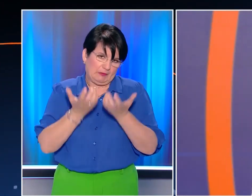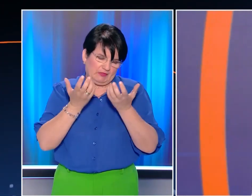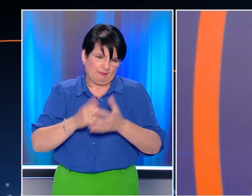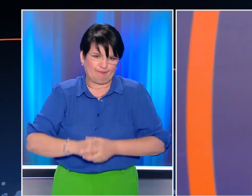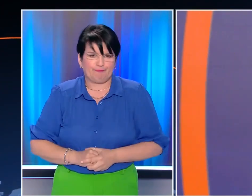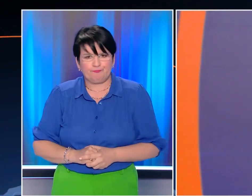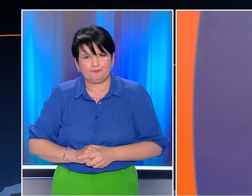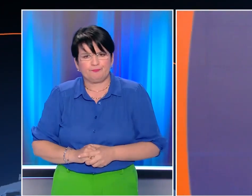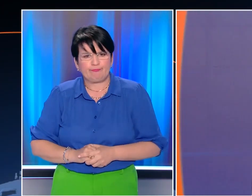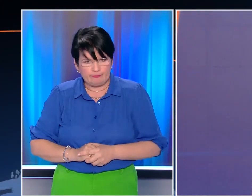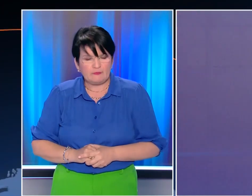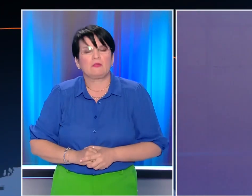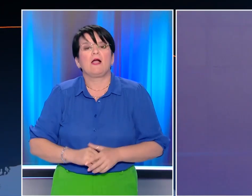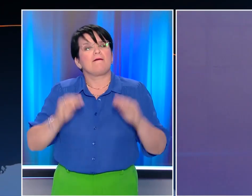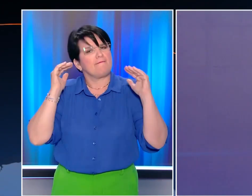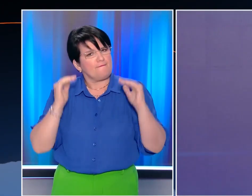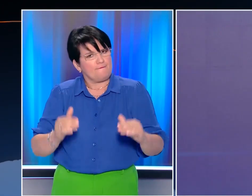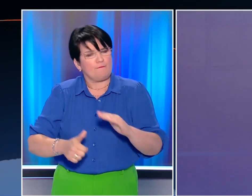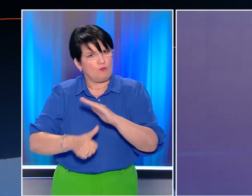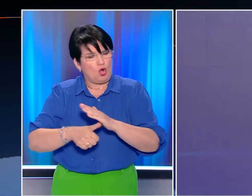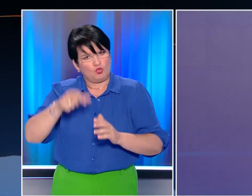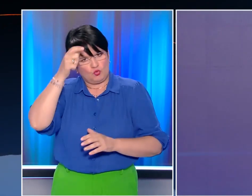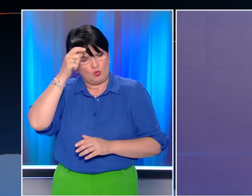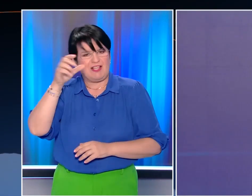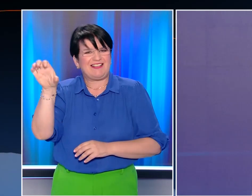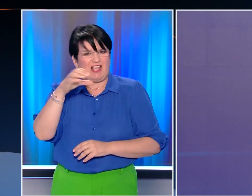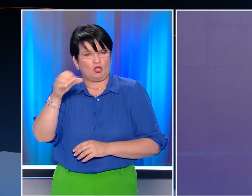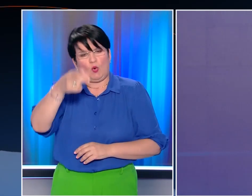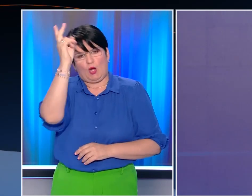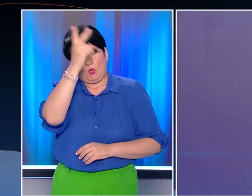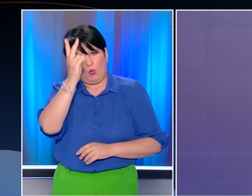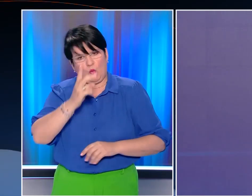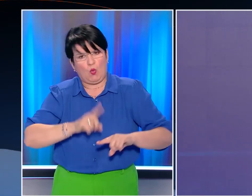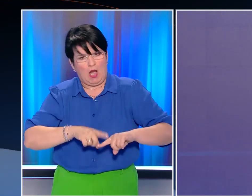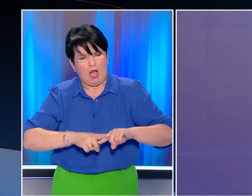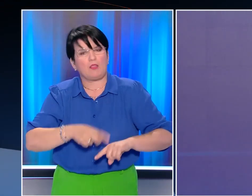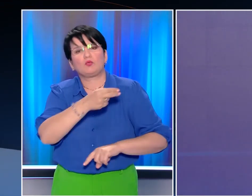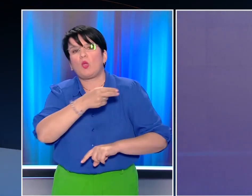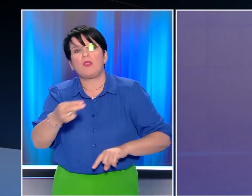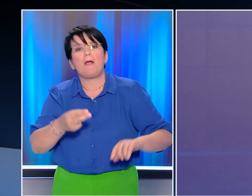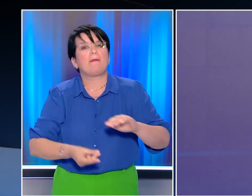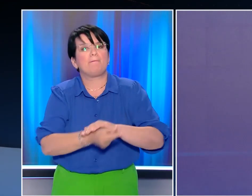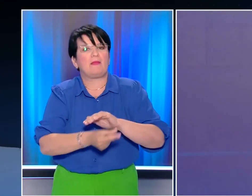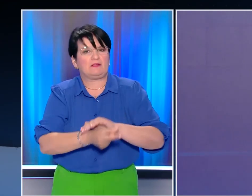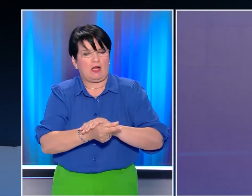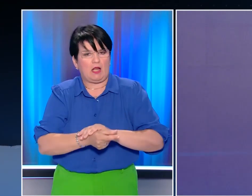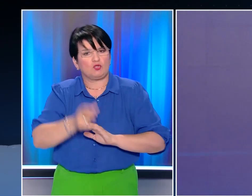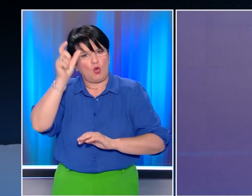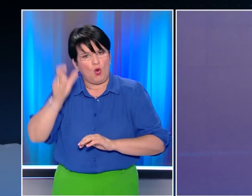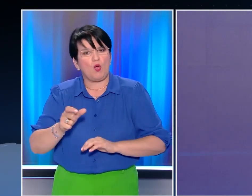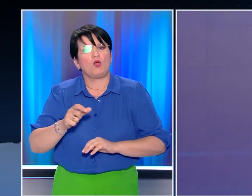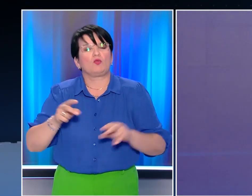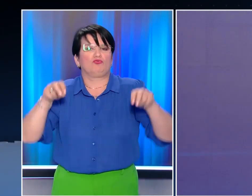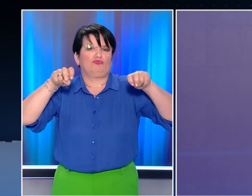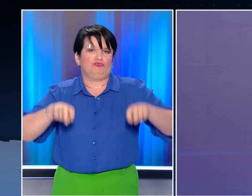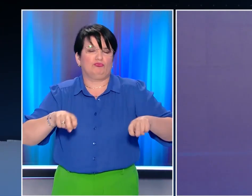Επίθεση εναντίον της Ελλάδας για το μεταναστευτικό Εξαπέλυσε ο Ταγί Περτογάν Στην κοινή συνέντευξη που έδωσε στην Άγκυρα Με τον Ιταλό